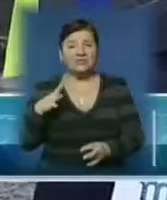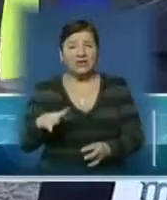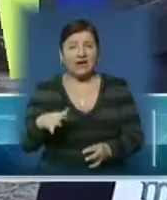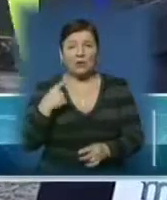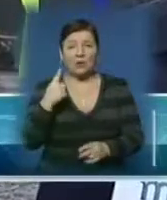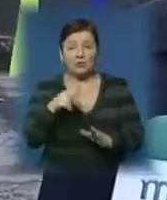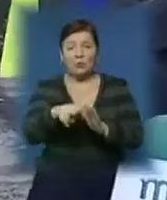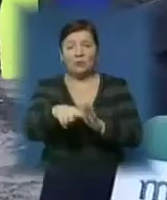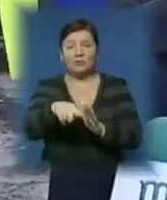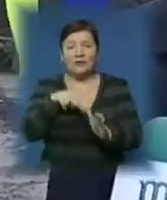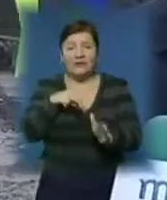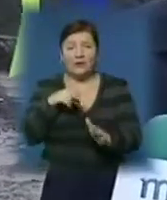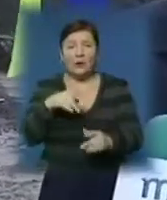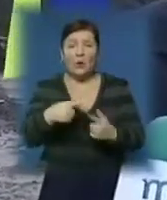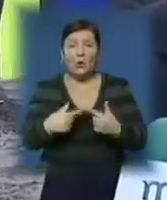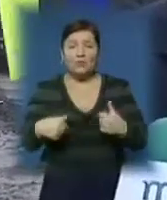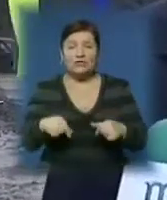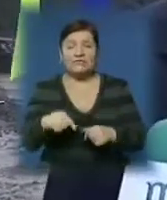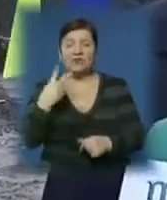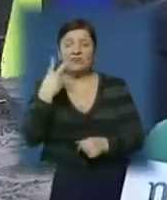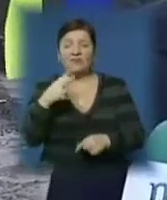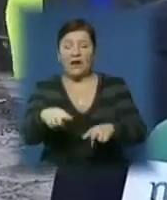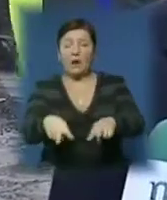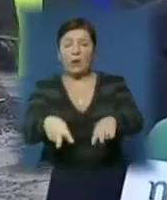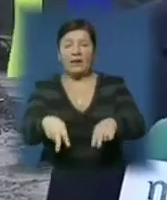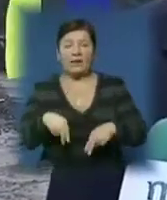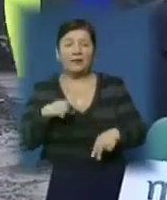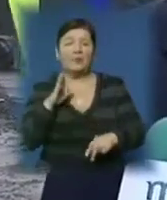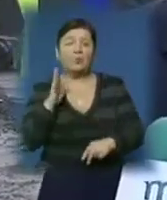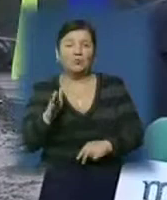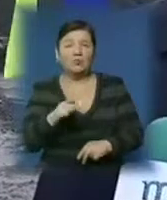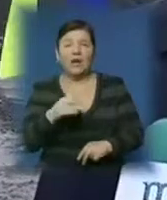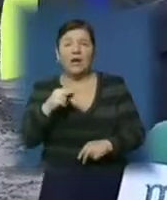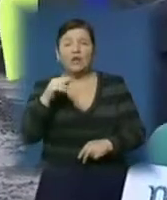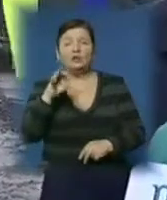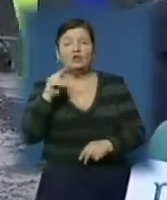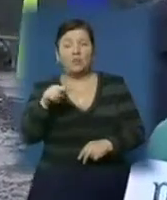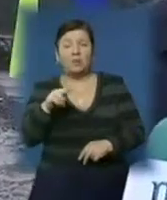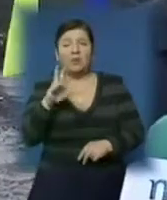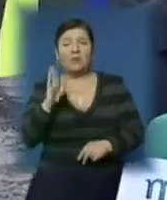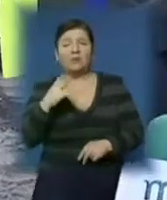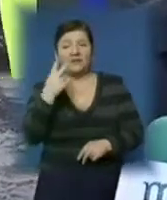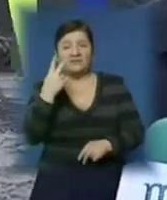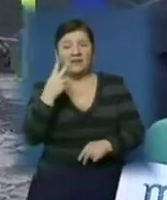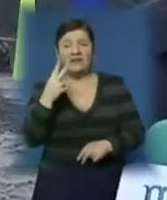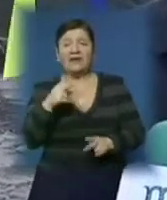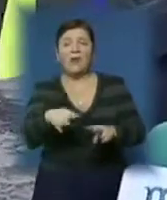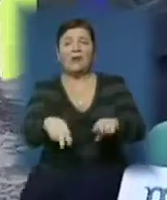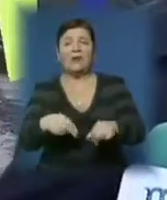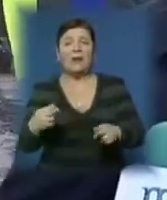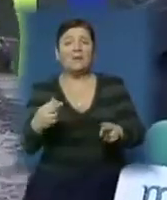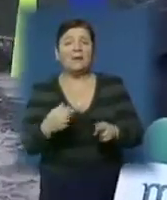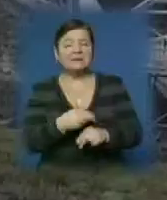одноколійний учасник, то тепер будуть дві колії, скажімо, з Чопа до Києва будуть дві колії, можна рухатись без